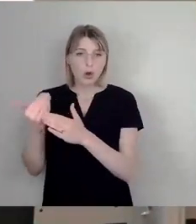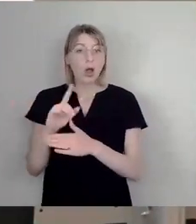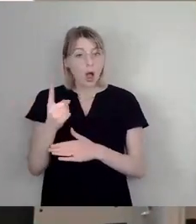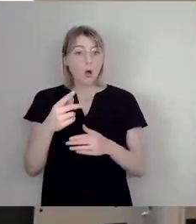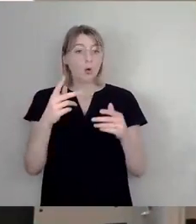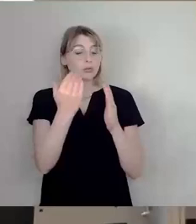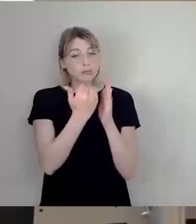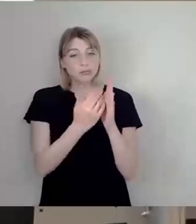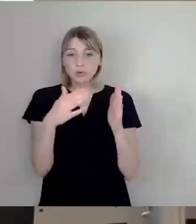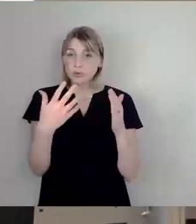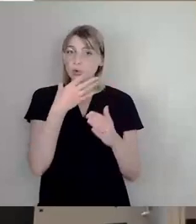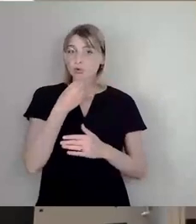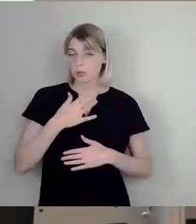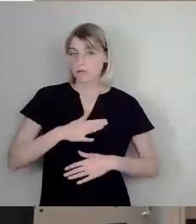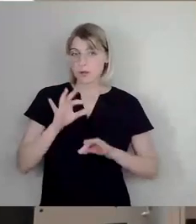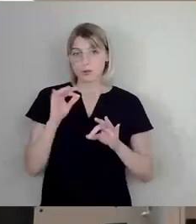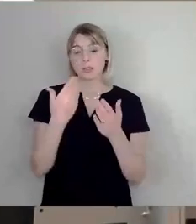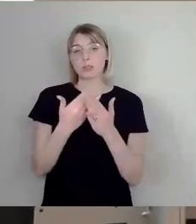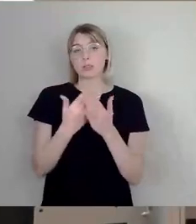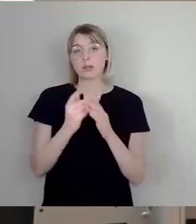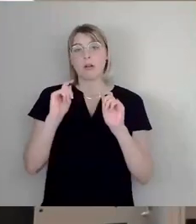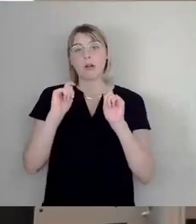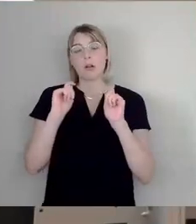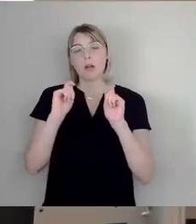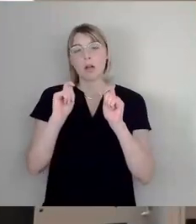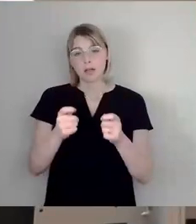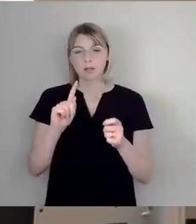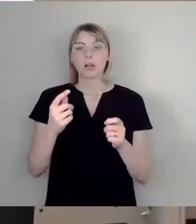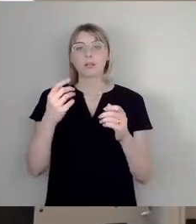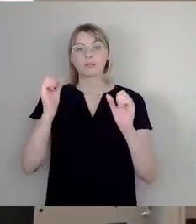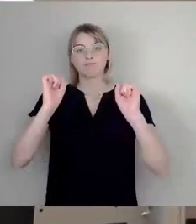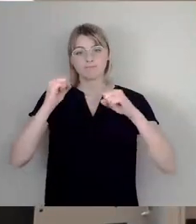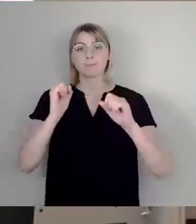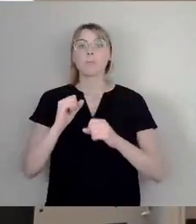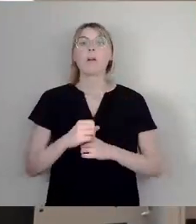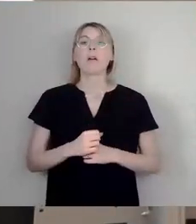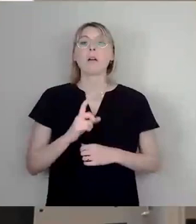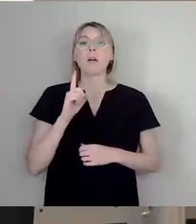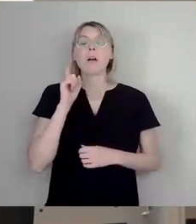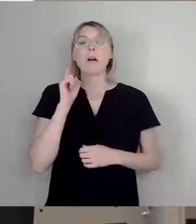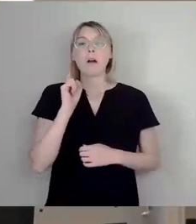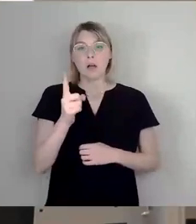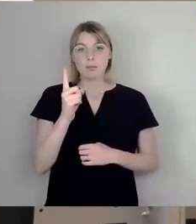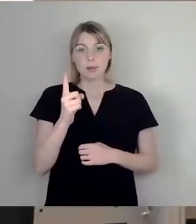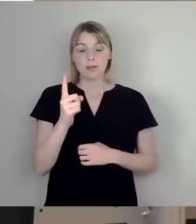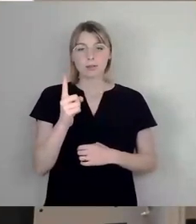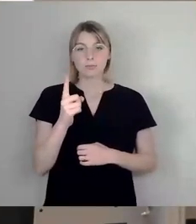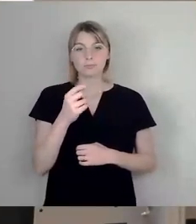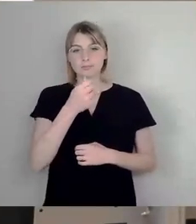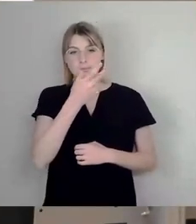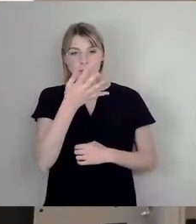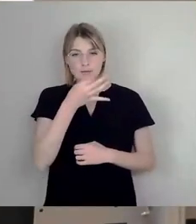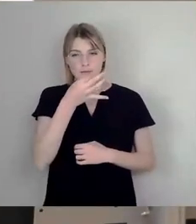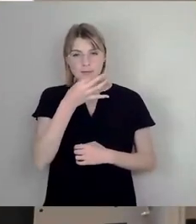prima, weshalb wir diesem Antrag auch zustimmen werden. Aber es stellen sich bei der Gelegenheit doch einige Fragen.